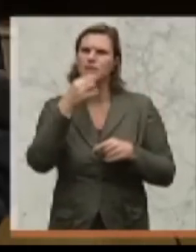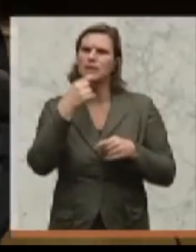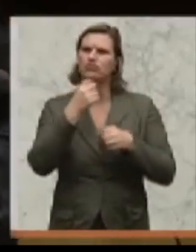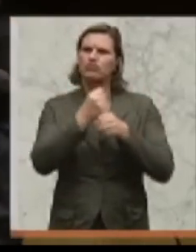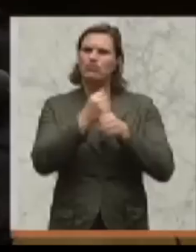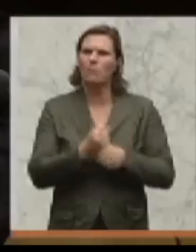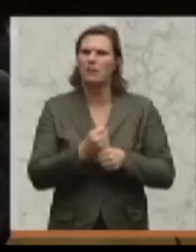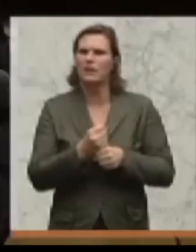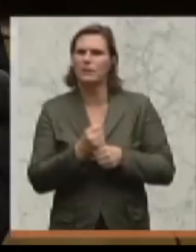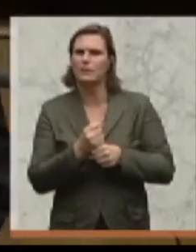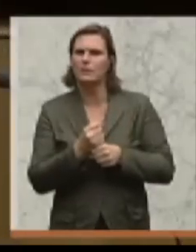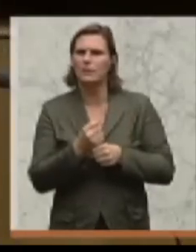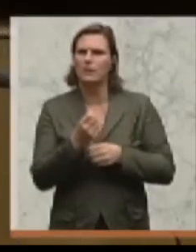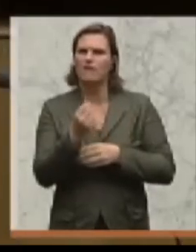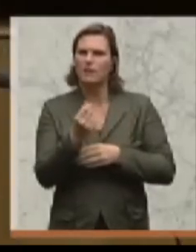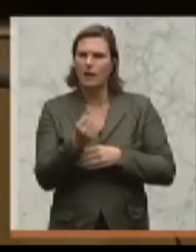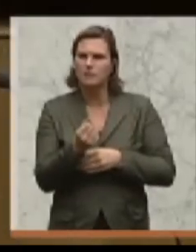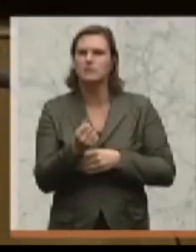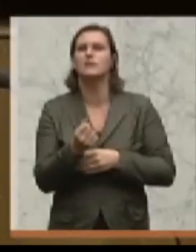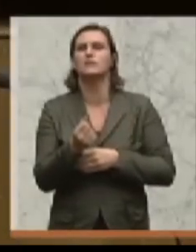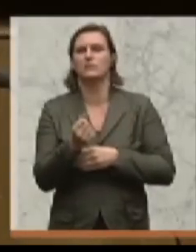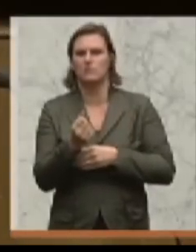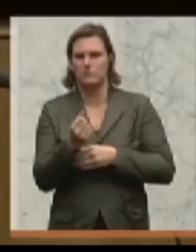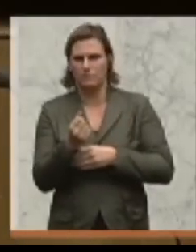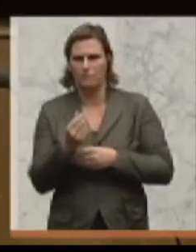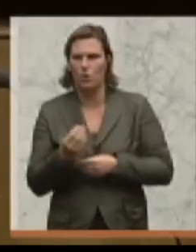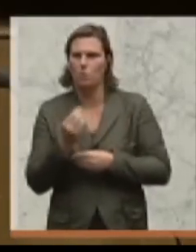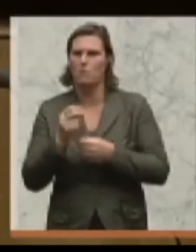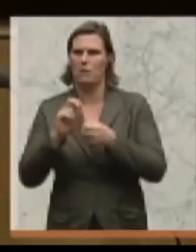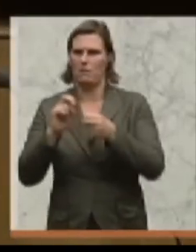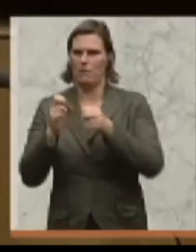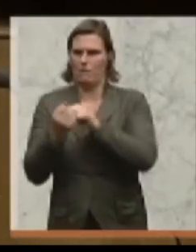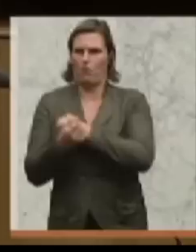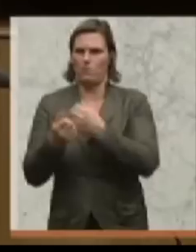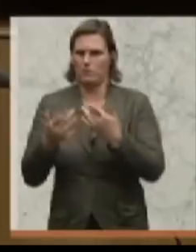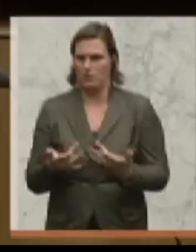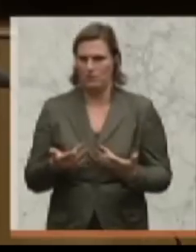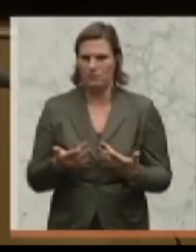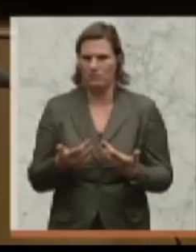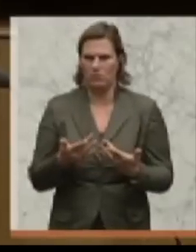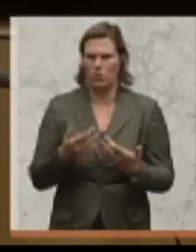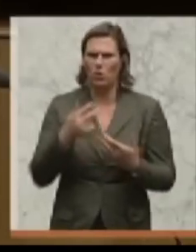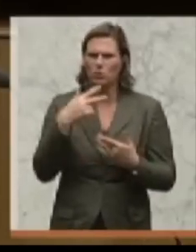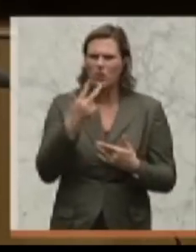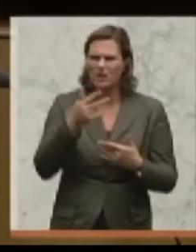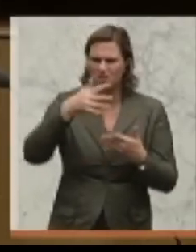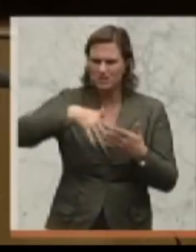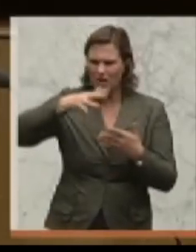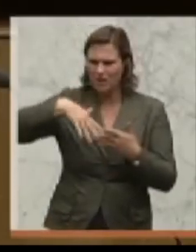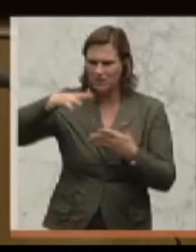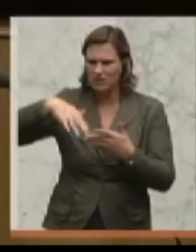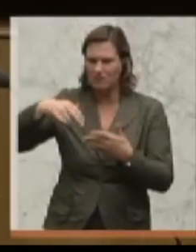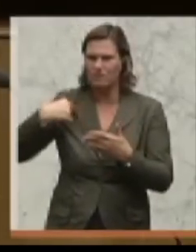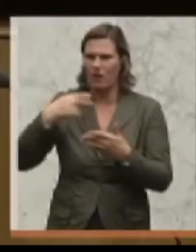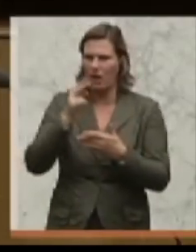Finanzen durch Reformen. Jetzt lassen wir mal das Haushaltsrecht beiseite. Dann zeigen Sie mir auf den 30 Seiten, die Sie hier vorgelesen haben, in einer Stunde und